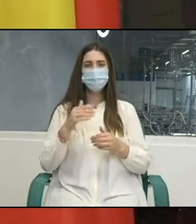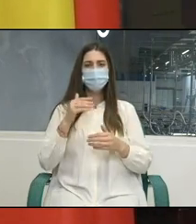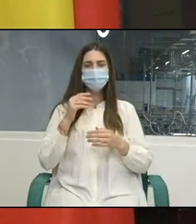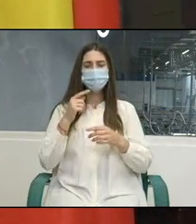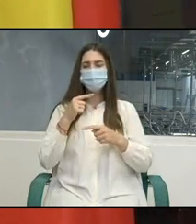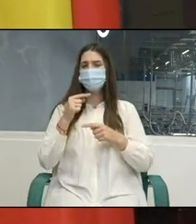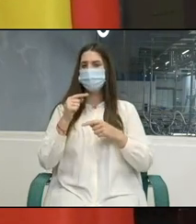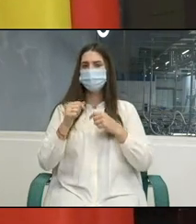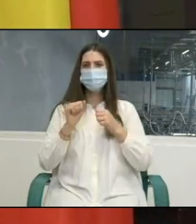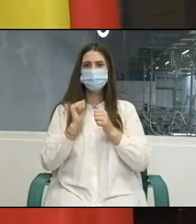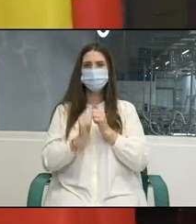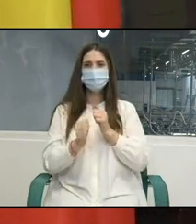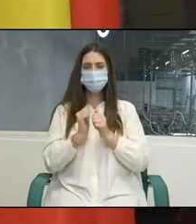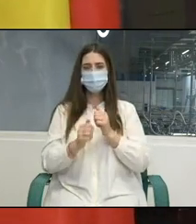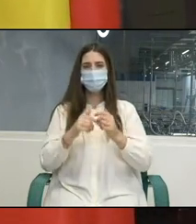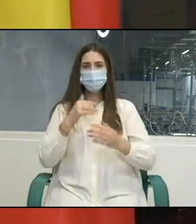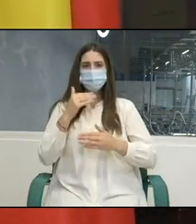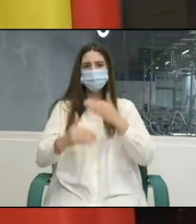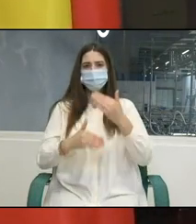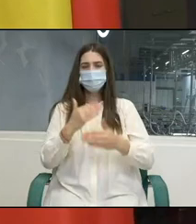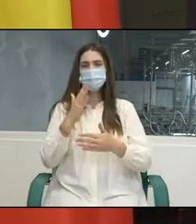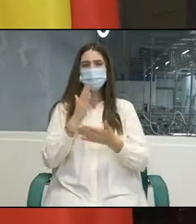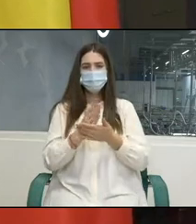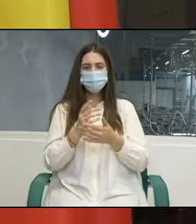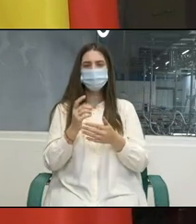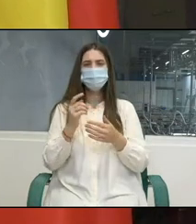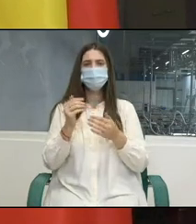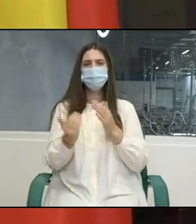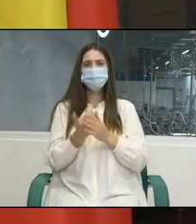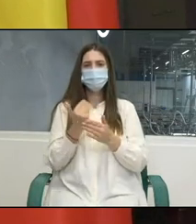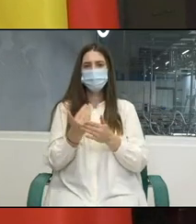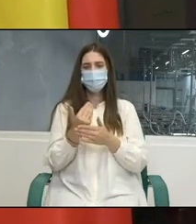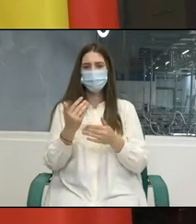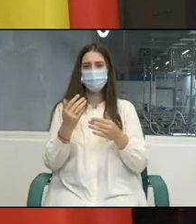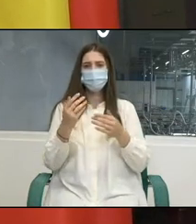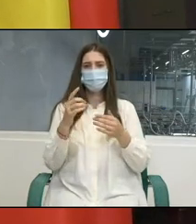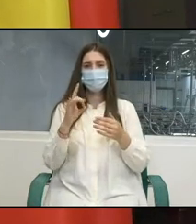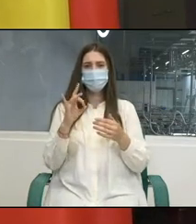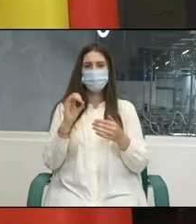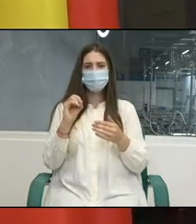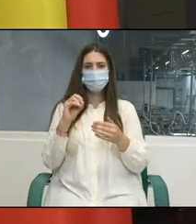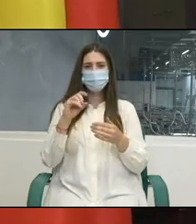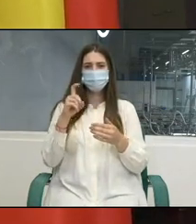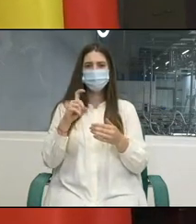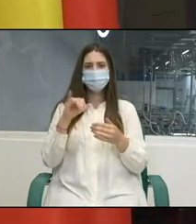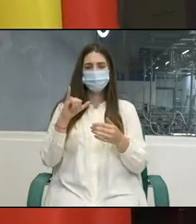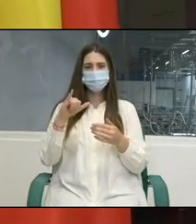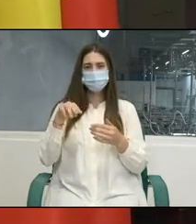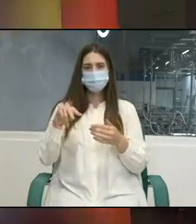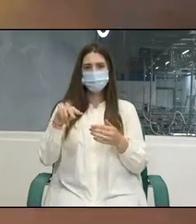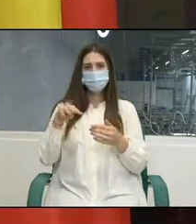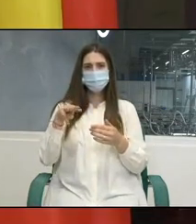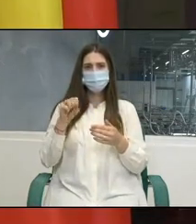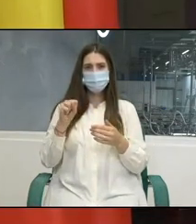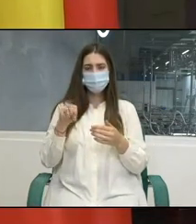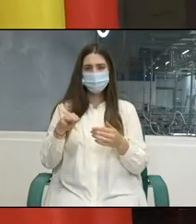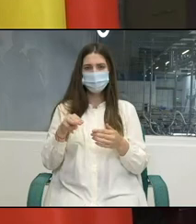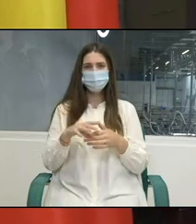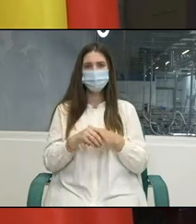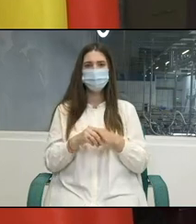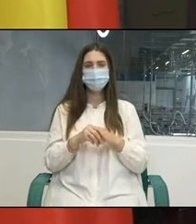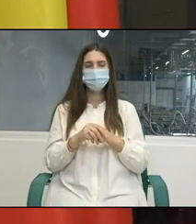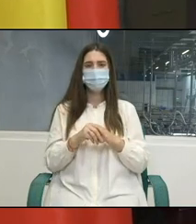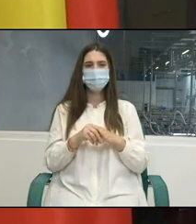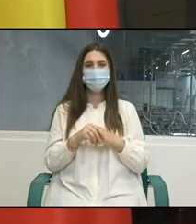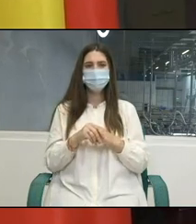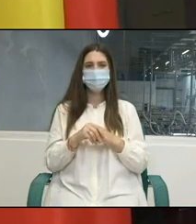am însușit anumite lecții și am construit astfel încât să ajungem cu adevărat la cei care au cel mai mult nevoie de